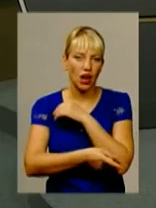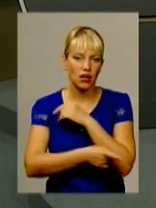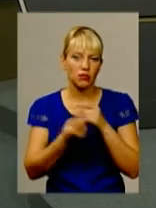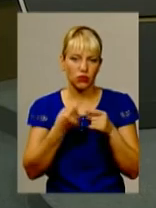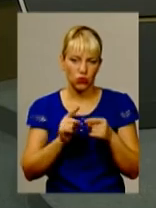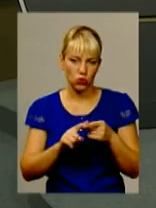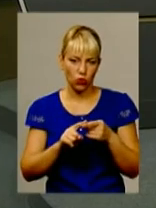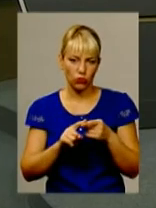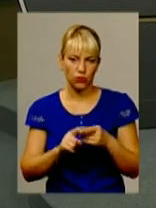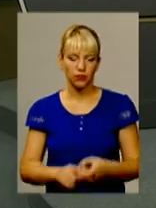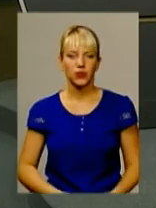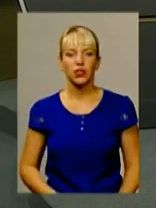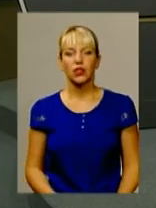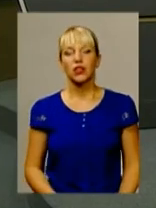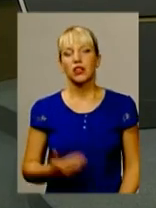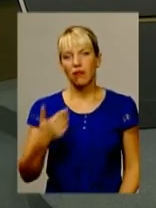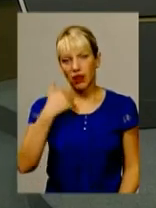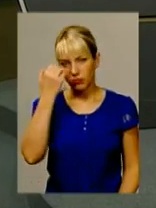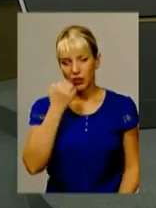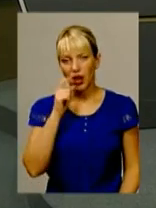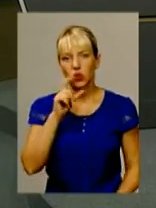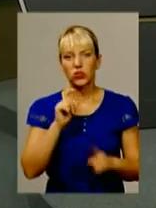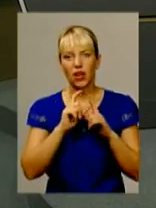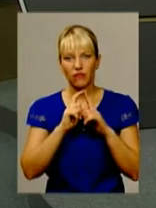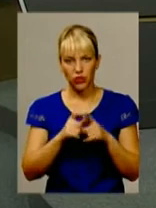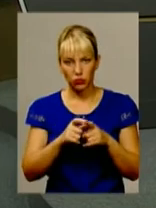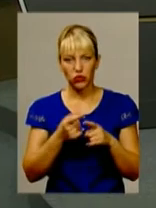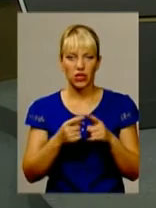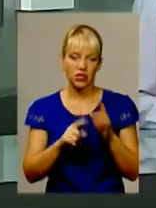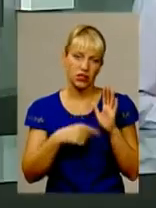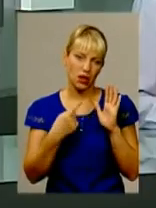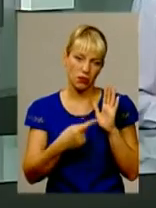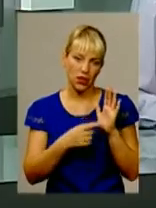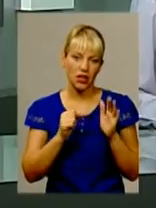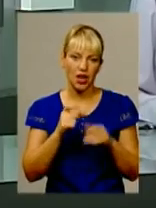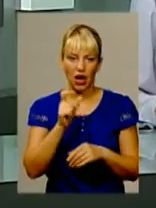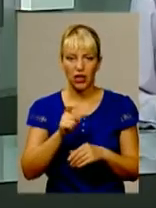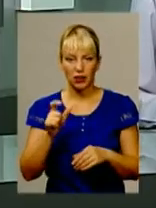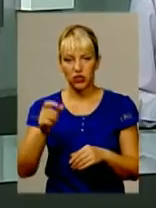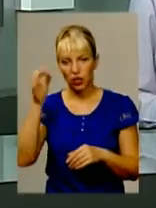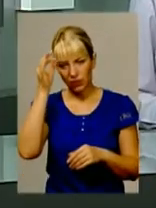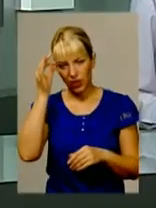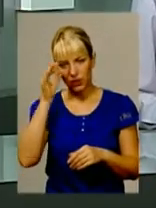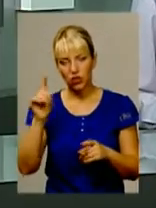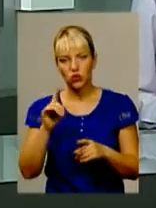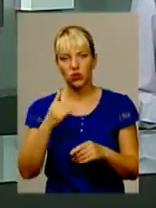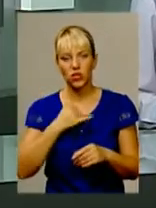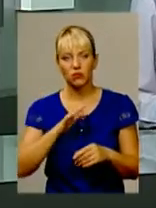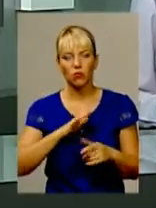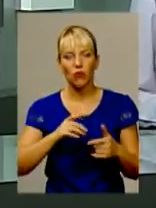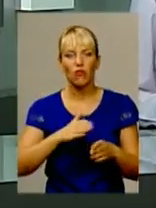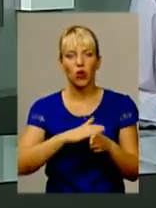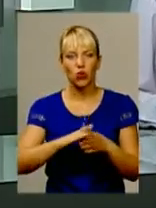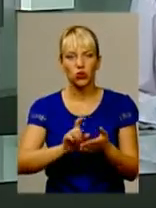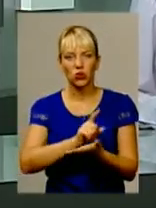якось виживати. Я вам дякую за відповіді на запитання. А глядачам нагадаю, в студії у нас був виконуючий